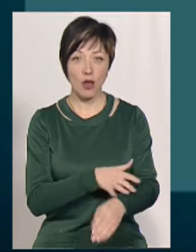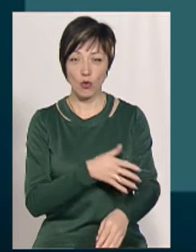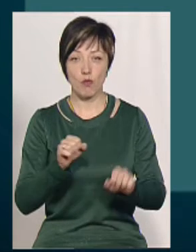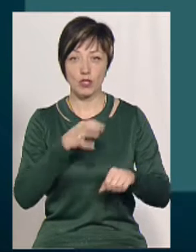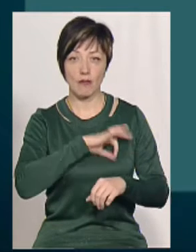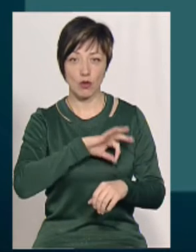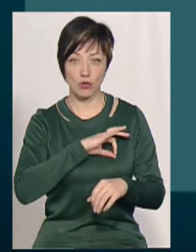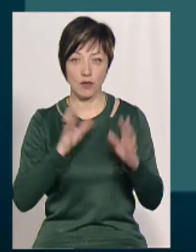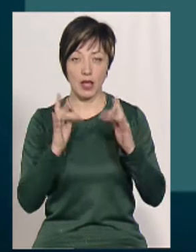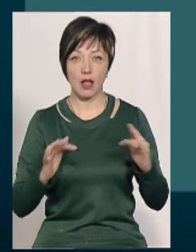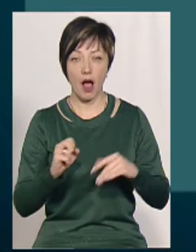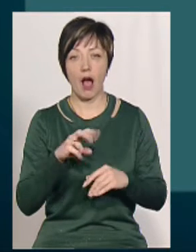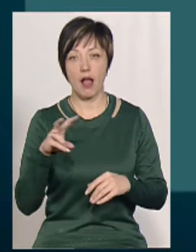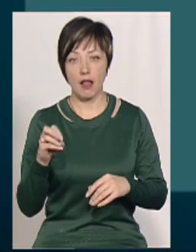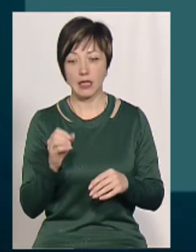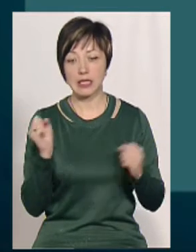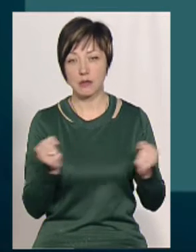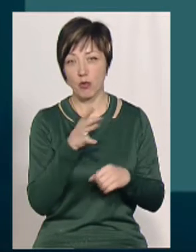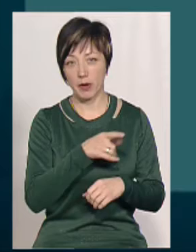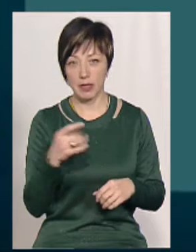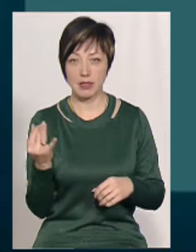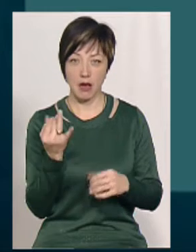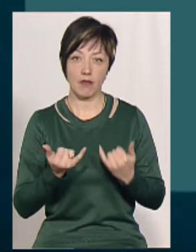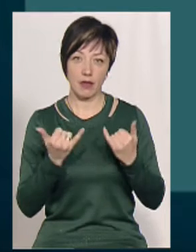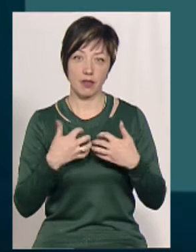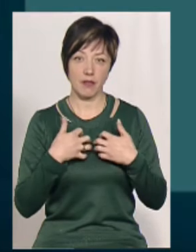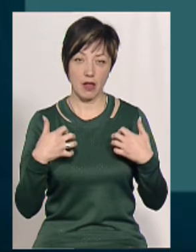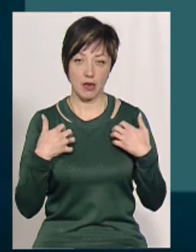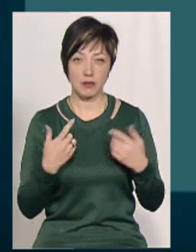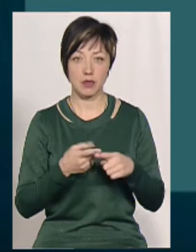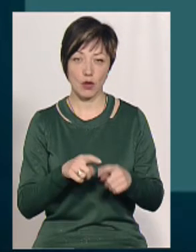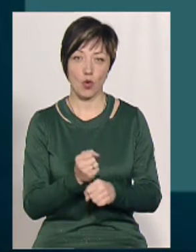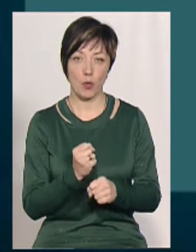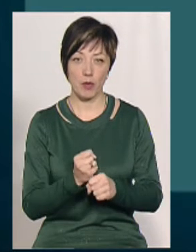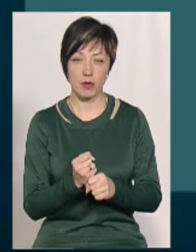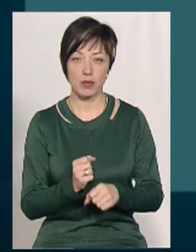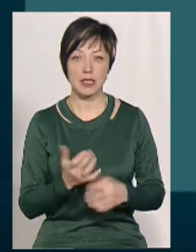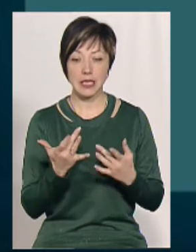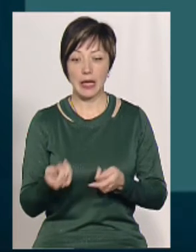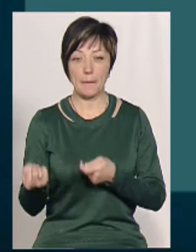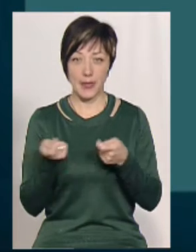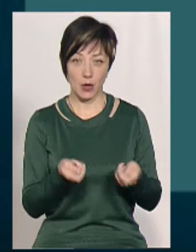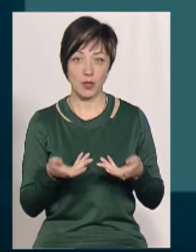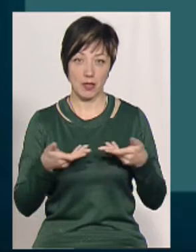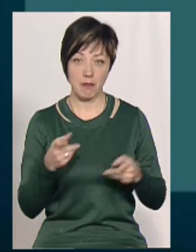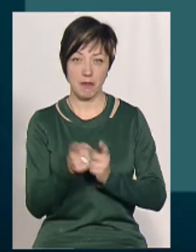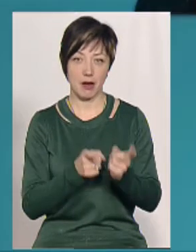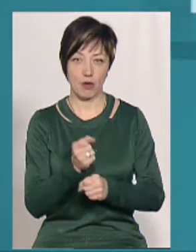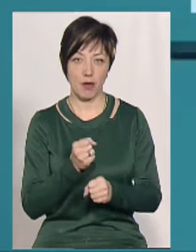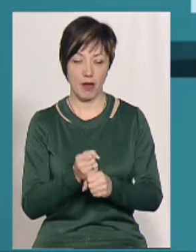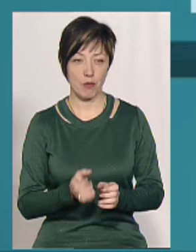ялинки, сосни, але на зимовий період це цікаво для тварин. Тому ми це робимо. Скільки нам приносять, стільки і переробляємо.